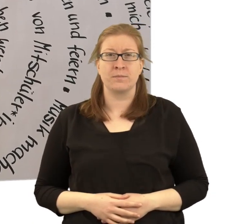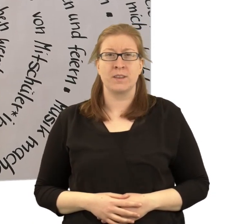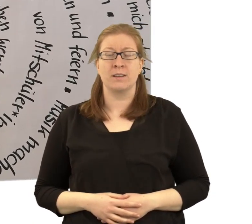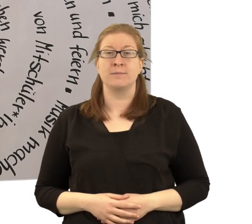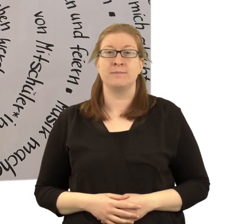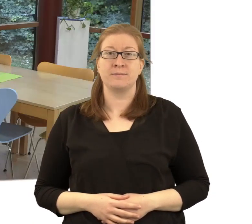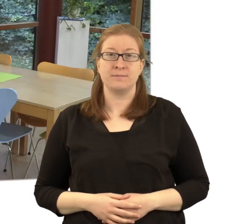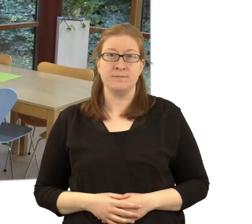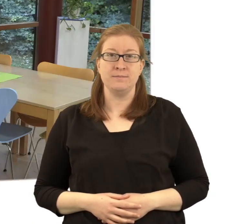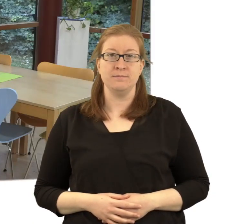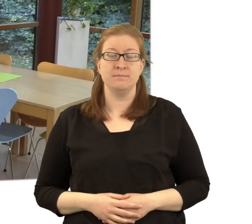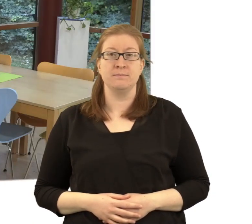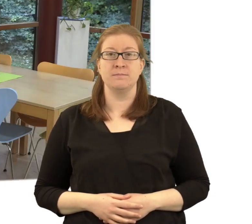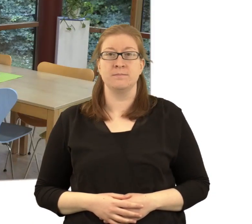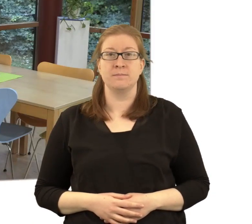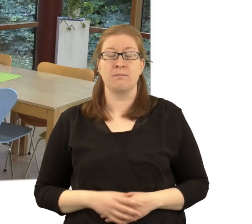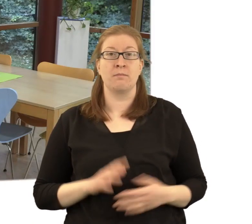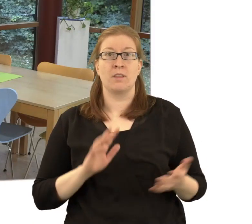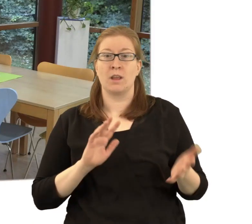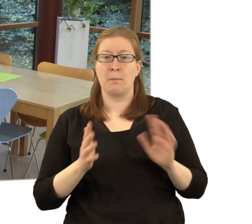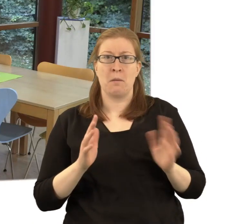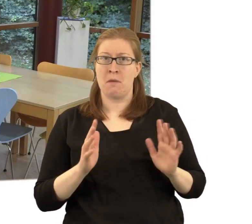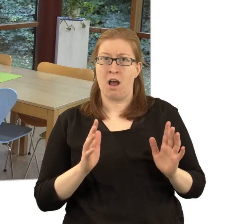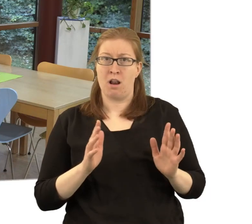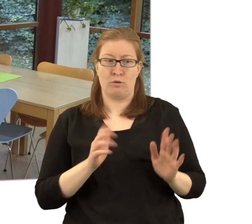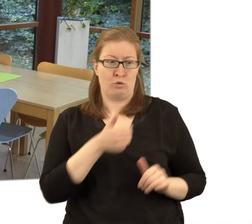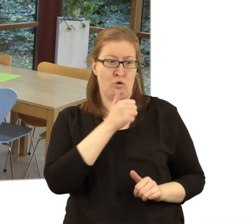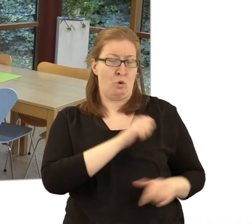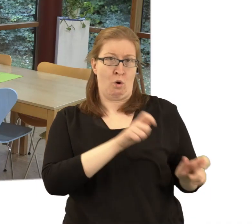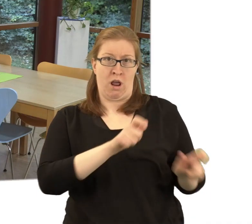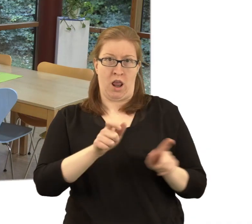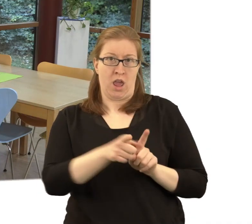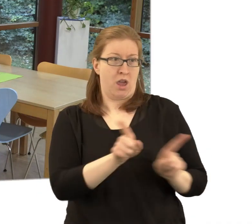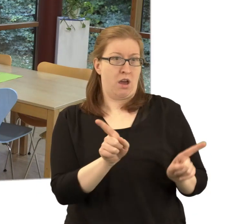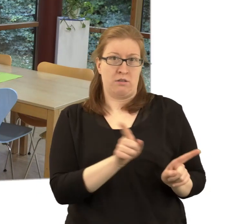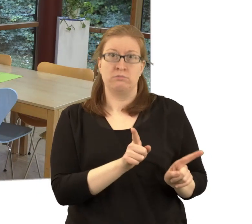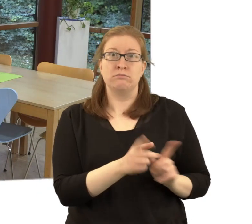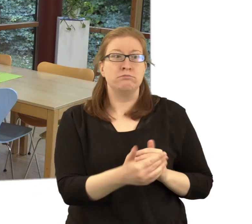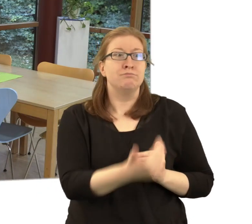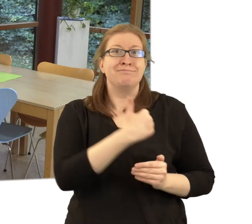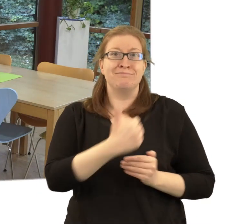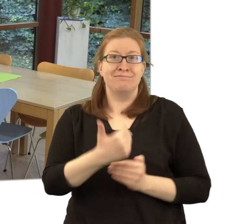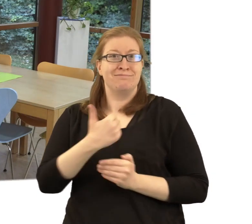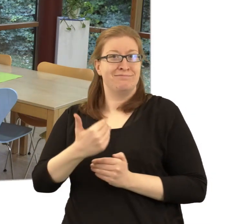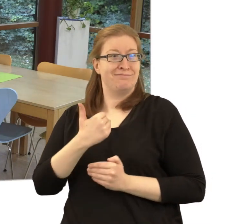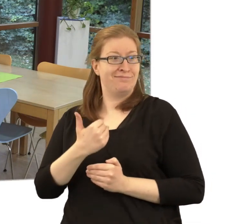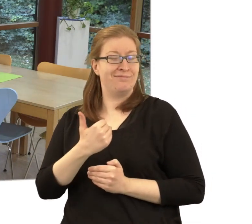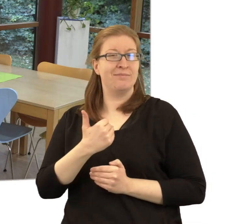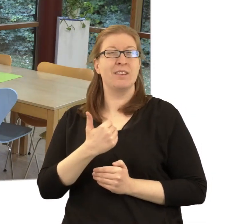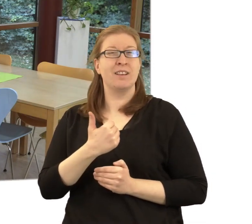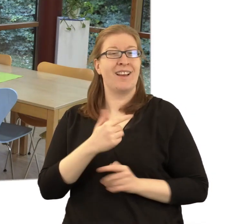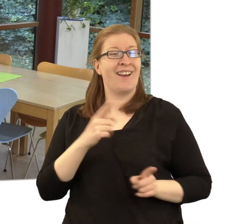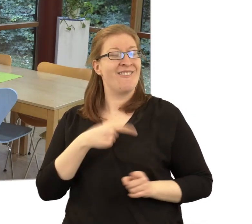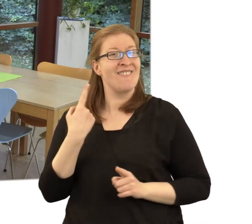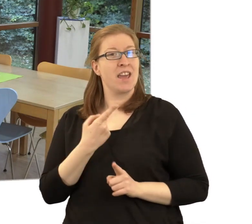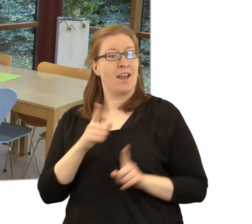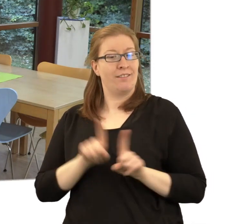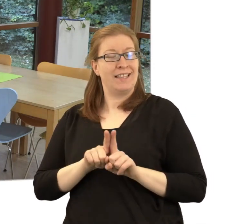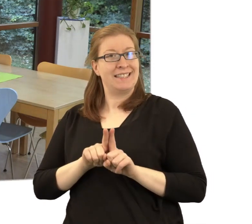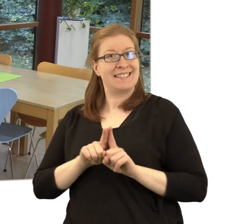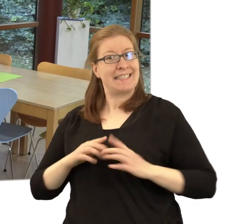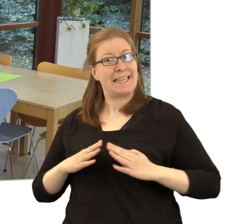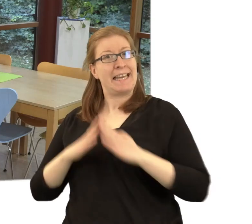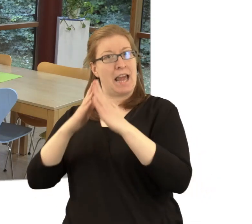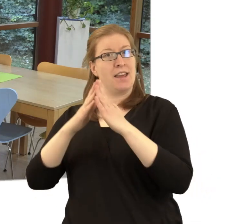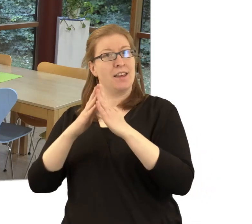Wir sind bei manchen Jugendlichen, die da kommen, das erste Mal, dass die Kirche tatsächlich in Persona und in Handlung